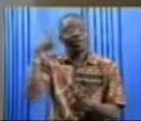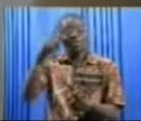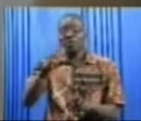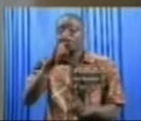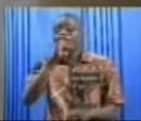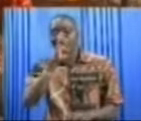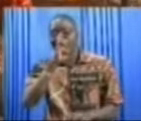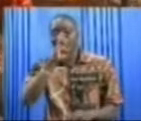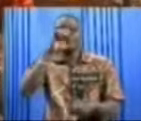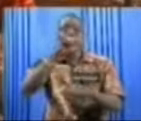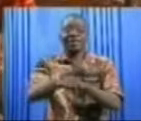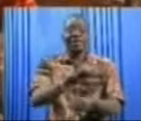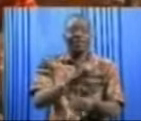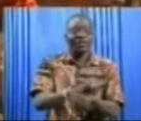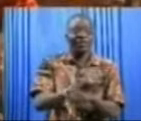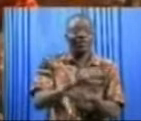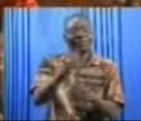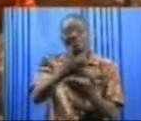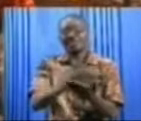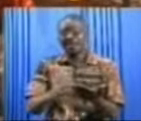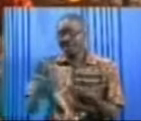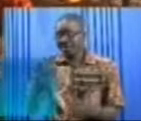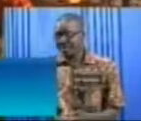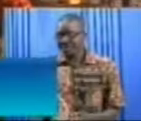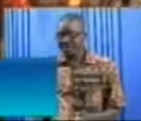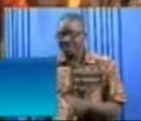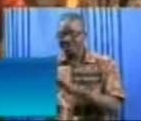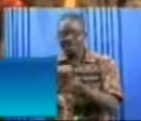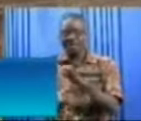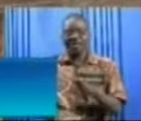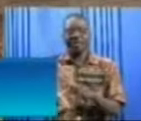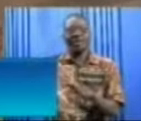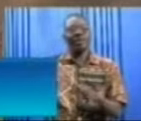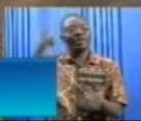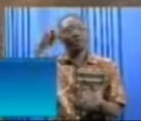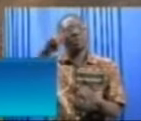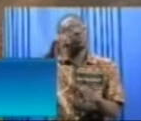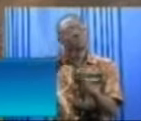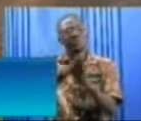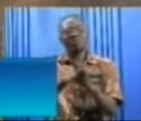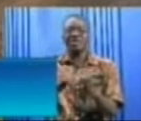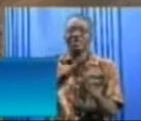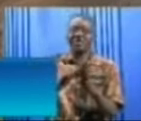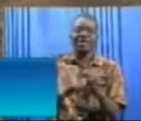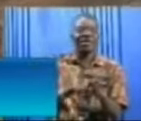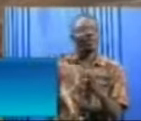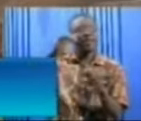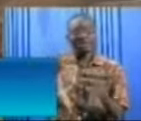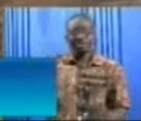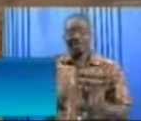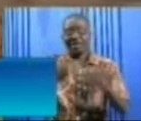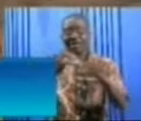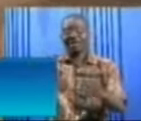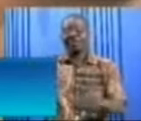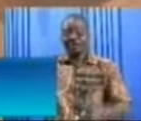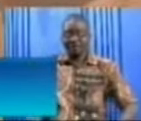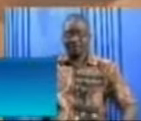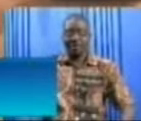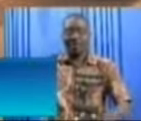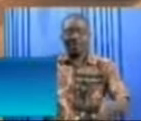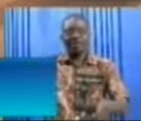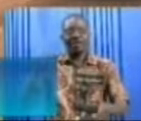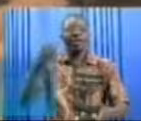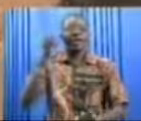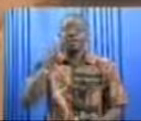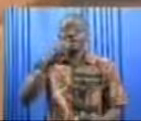les travaux de construction et de certains matériaux de base ont considérablement freiné l'avancée du chantier. Malgré tout, Mboumaf devrait